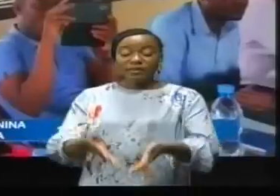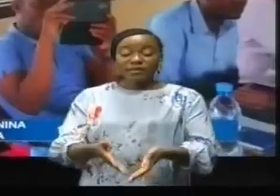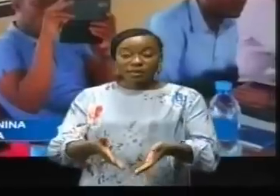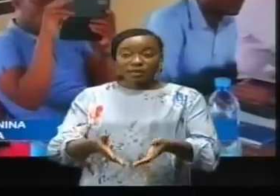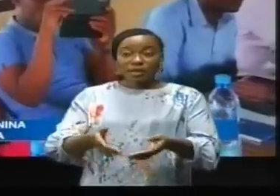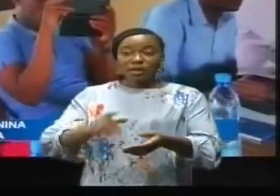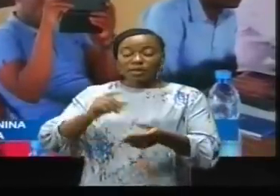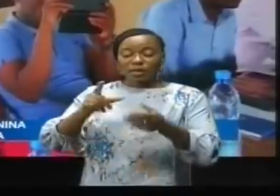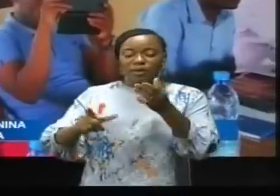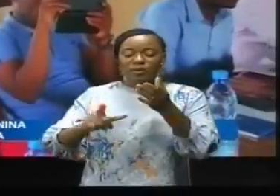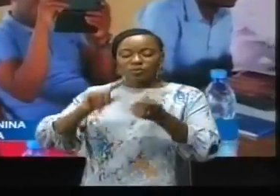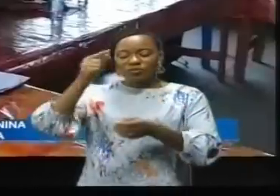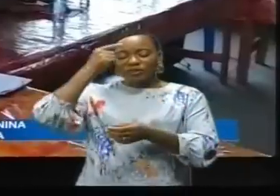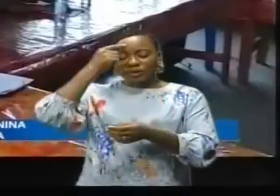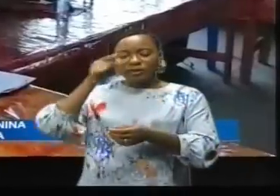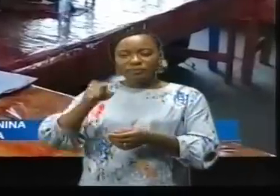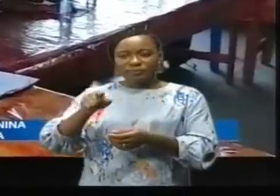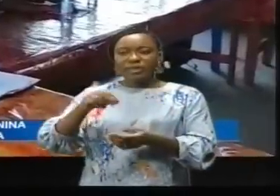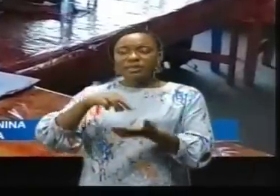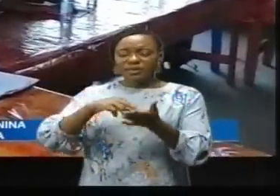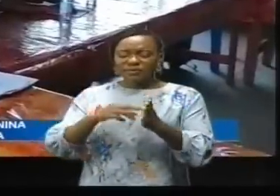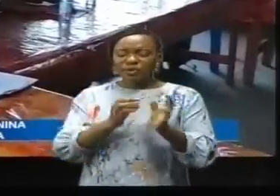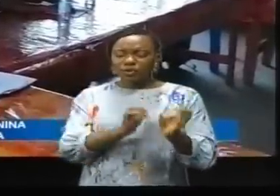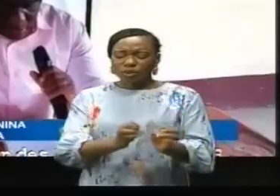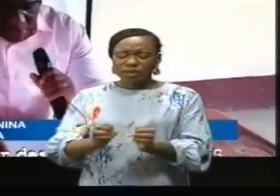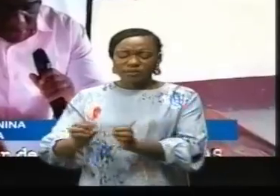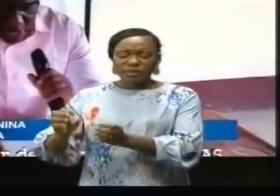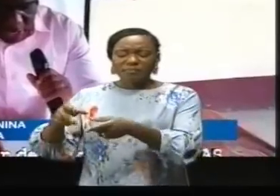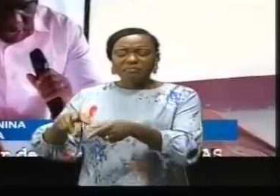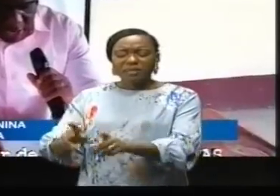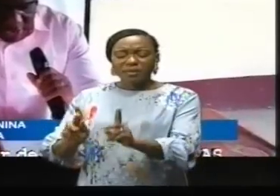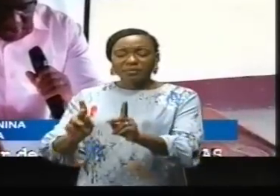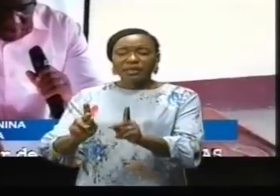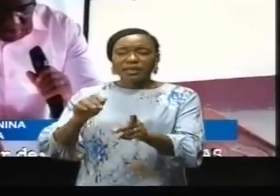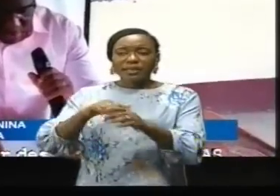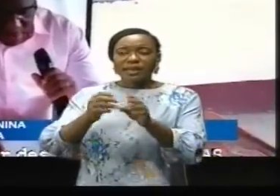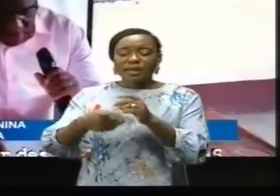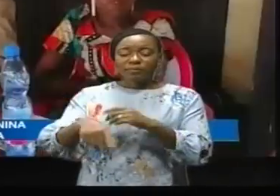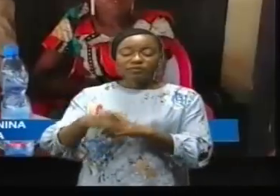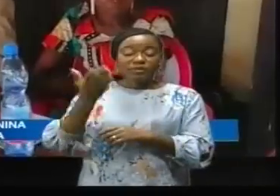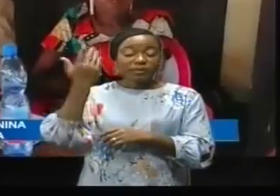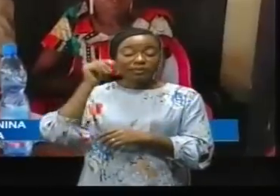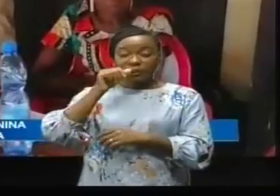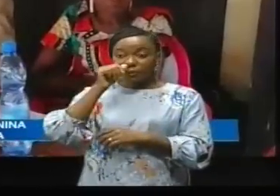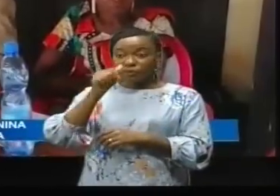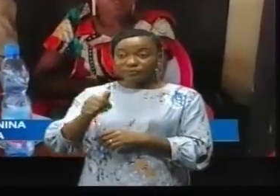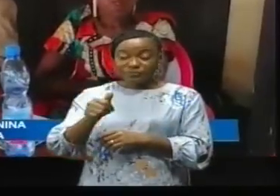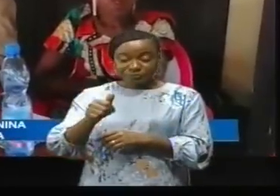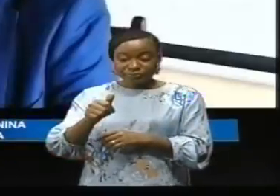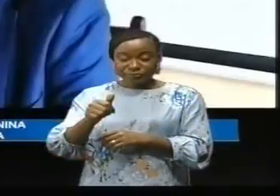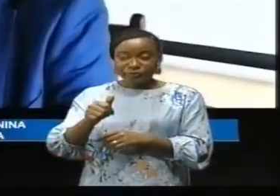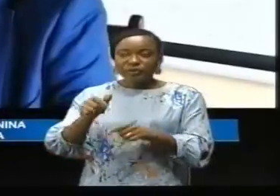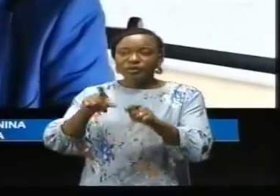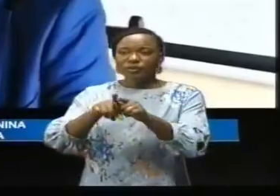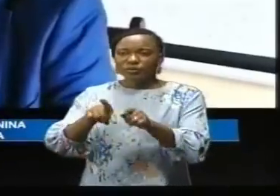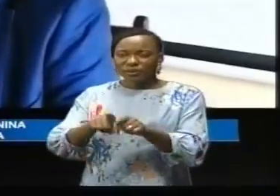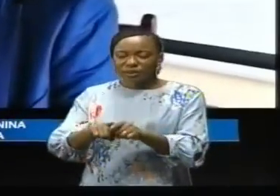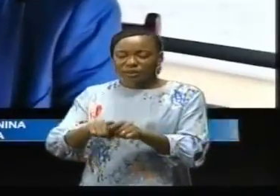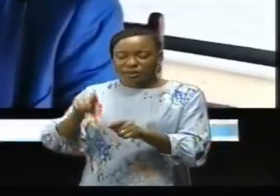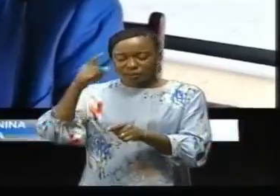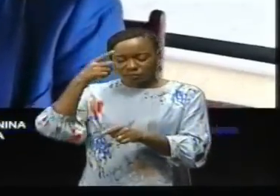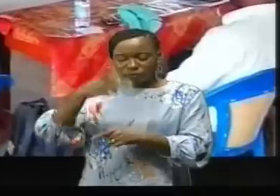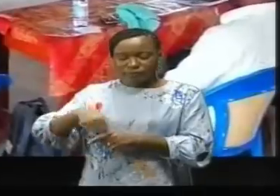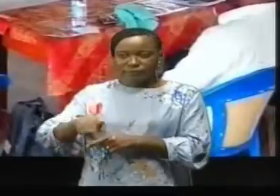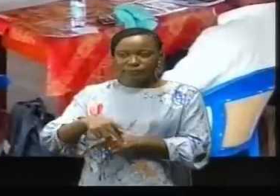Tseliki. Ces filières, une fois organisées, pourront permettre à la province de Maïndombé de créer des débouchés en s'appuyant sur la